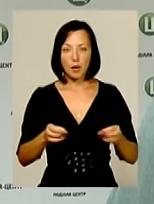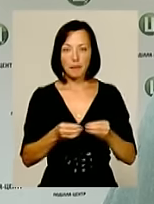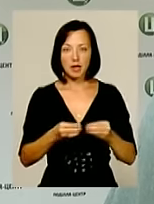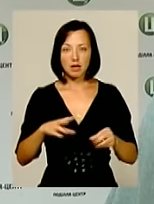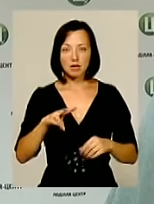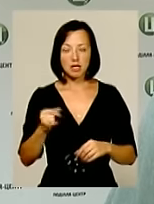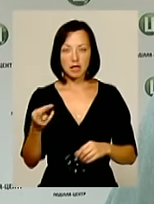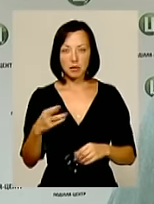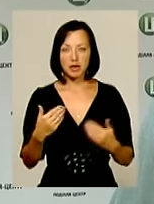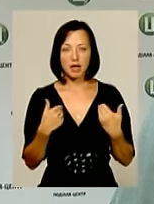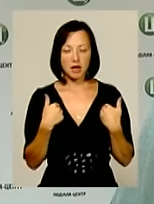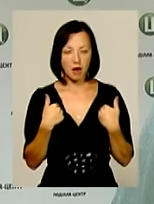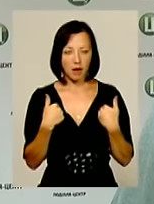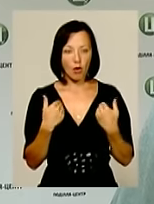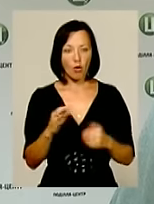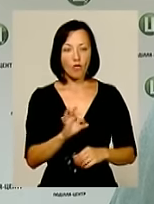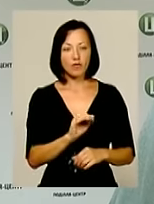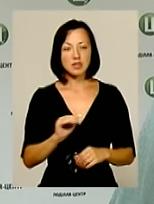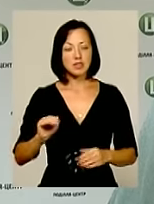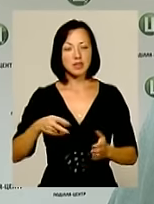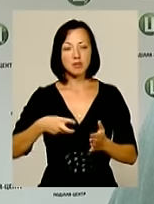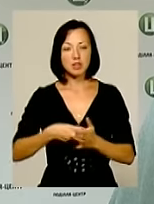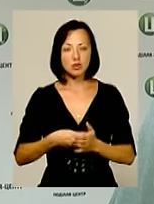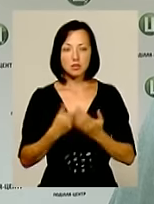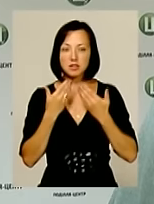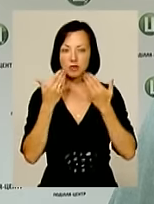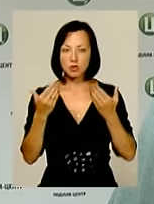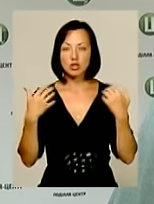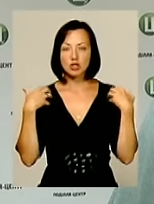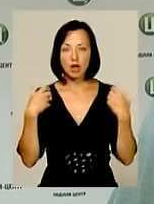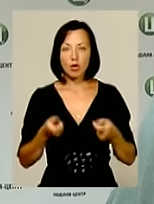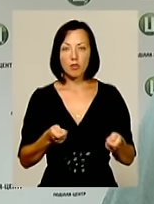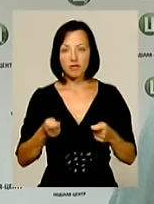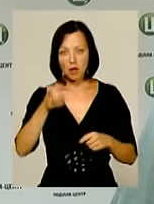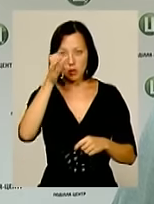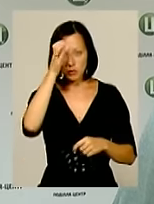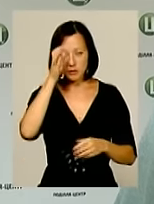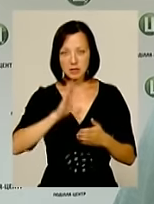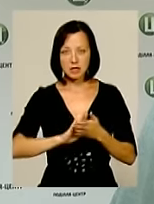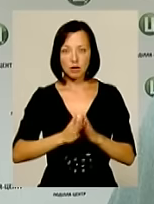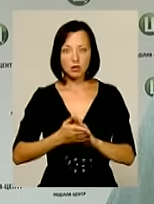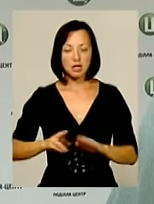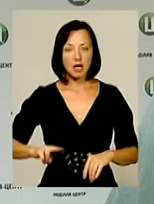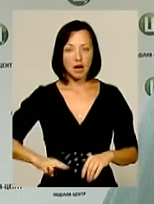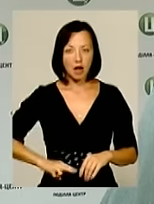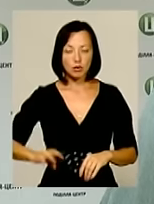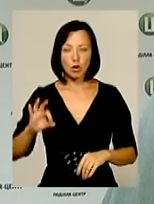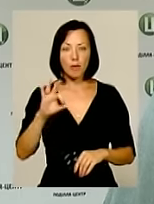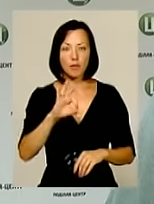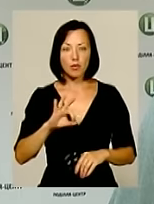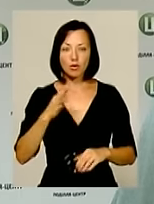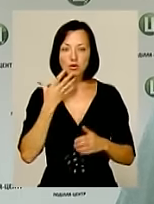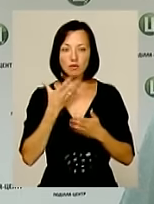липня я офіційним листом звернувся до начальника управління освіти, що в статусі директора, щодо